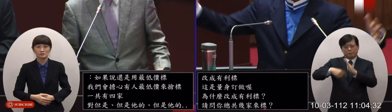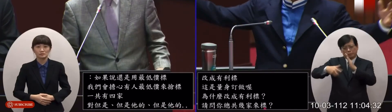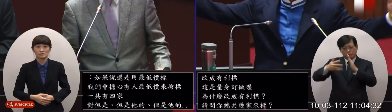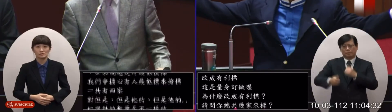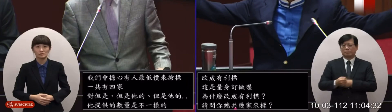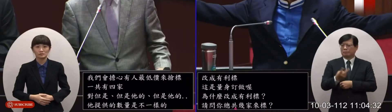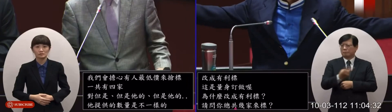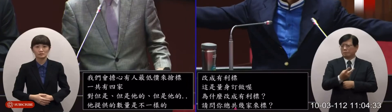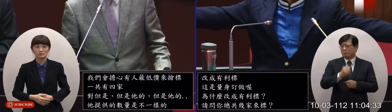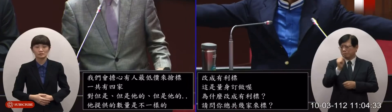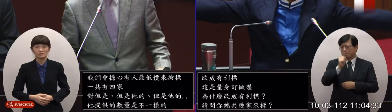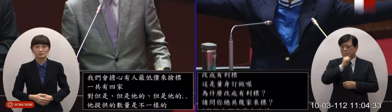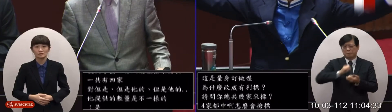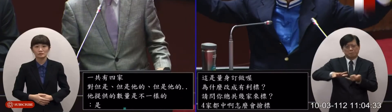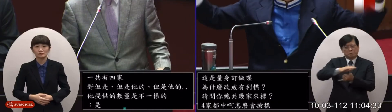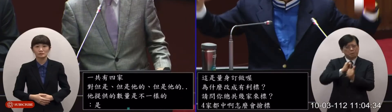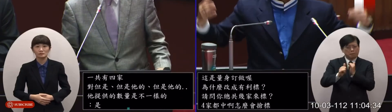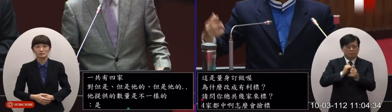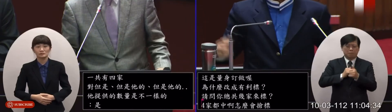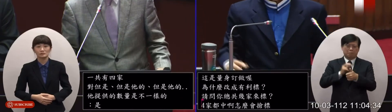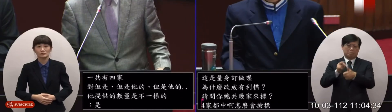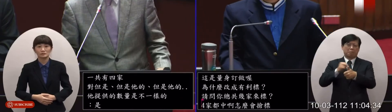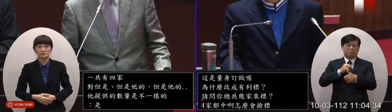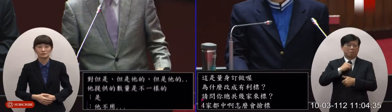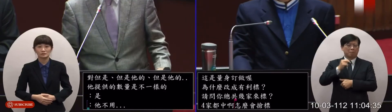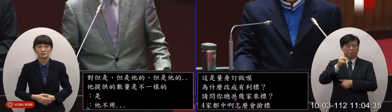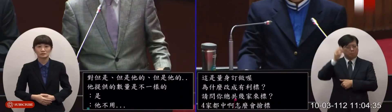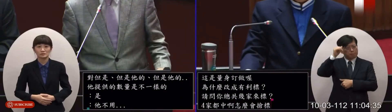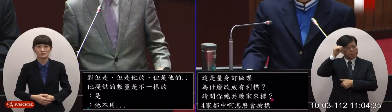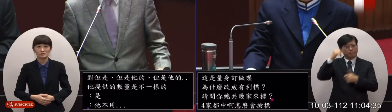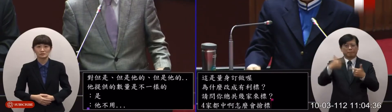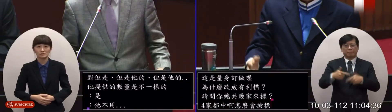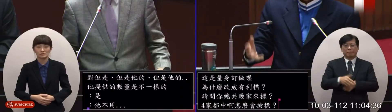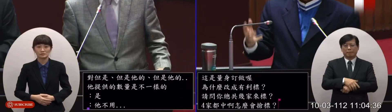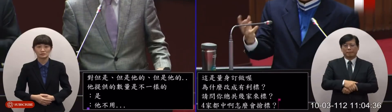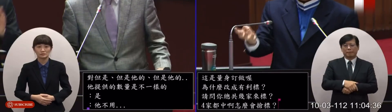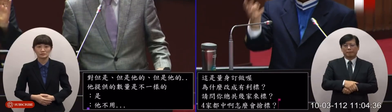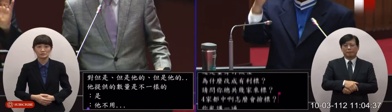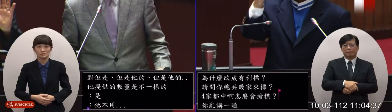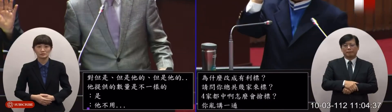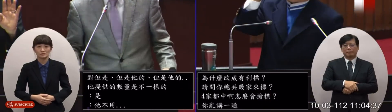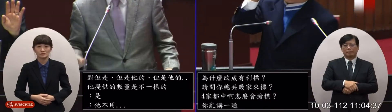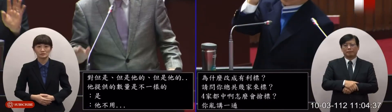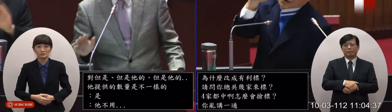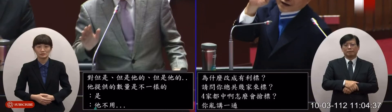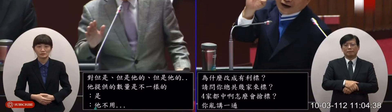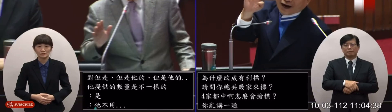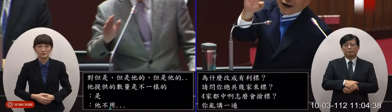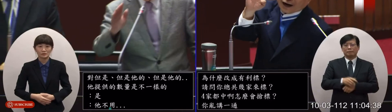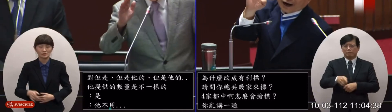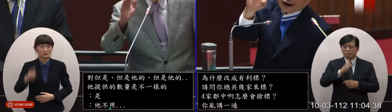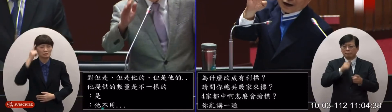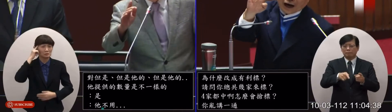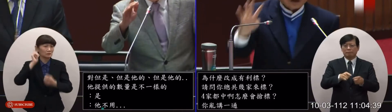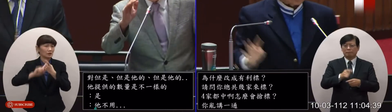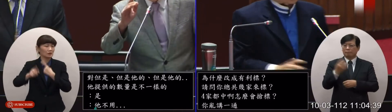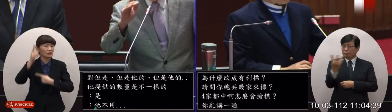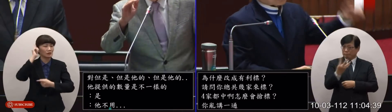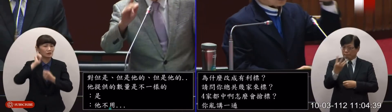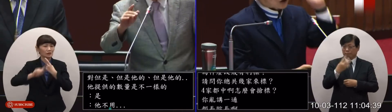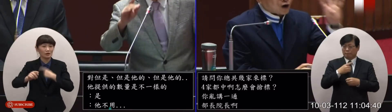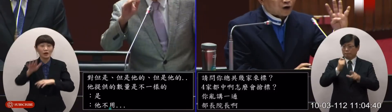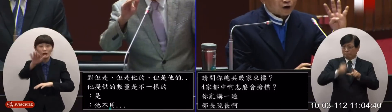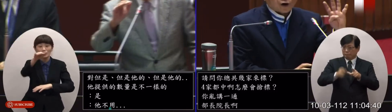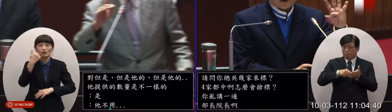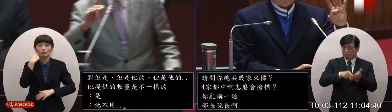不要把全國人民當傻子啦齁你這個你的講法不明確如果說